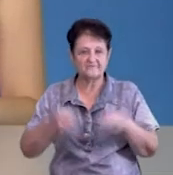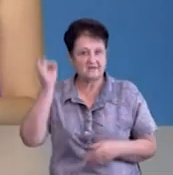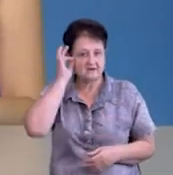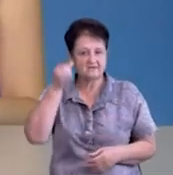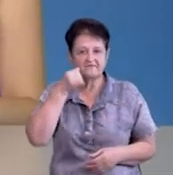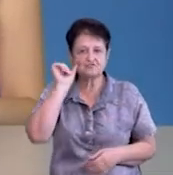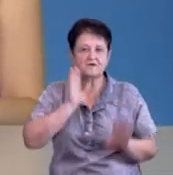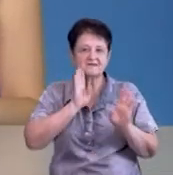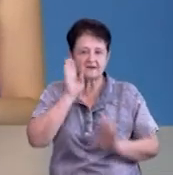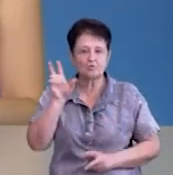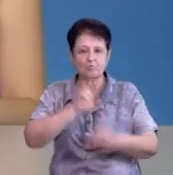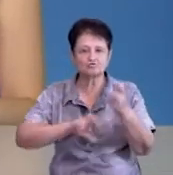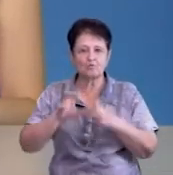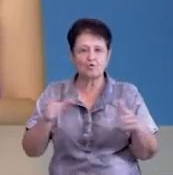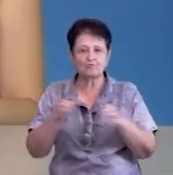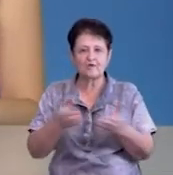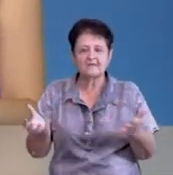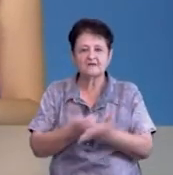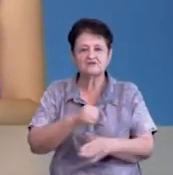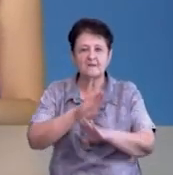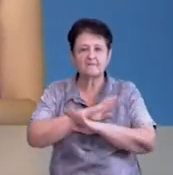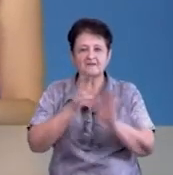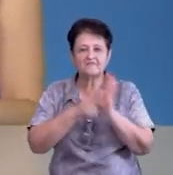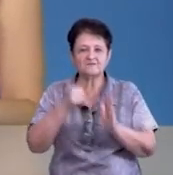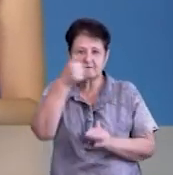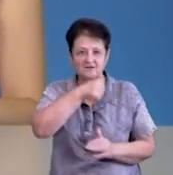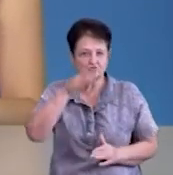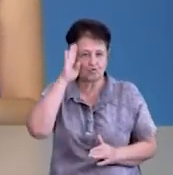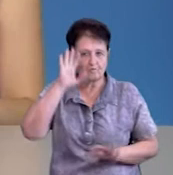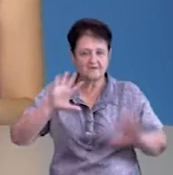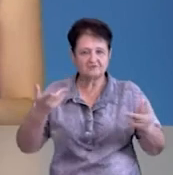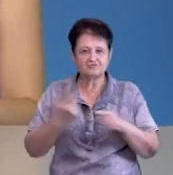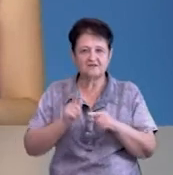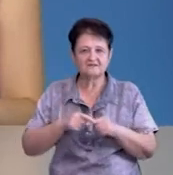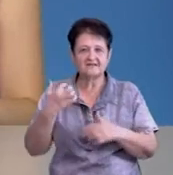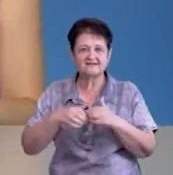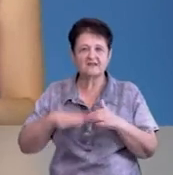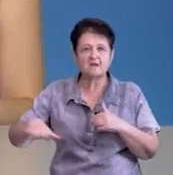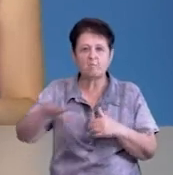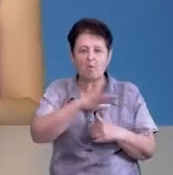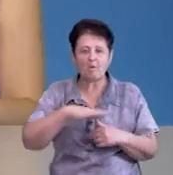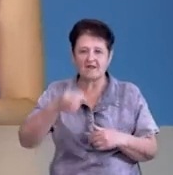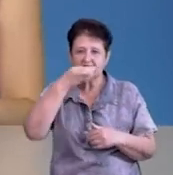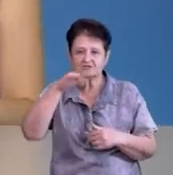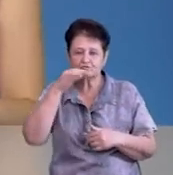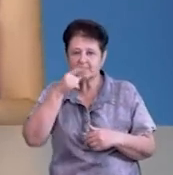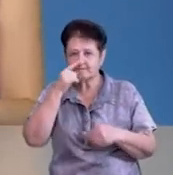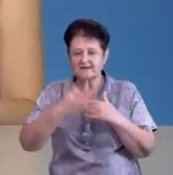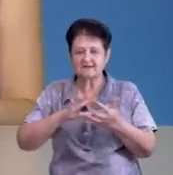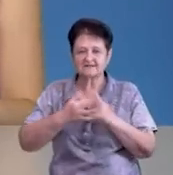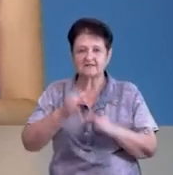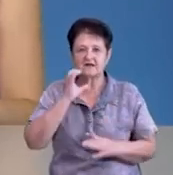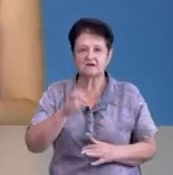Нагадаємо, вчора зранку пошукова група знайшла мертвим восьмирічного хлопчика. Сталося це посеред поля із соняшниками неподалік від села